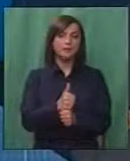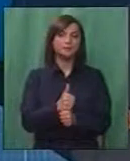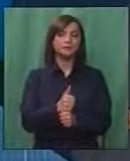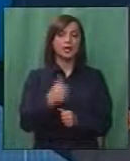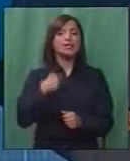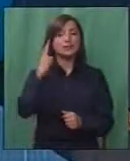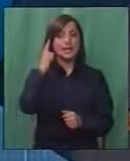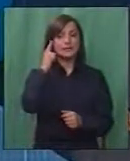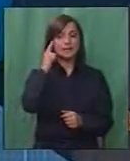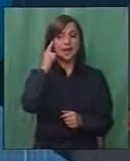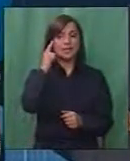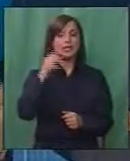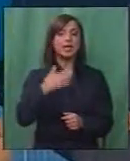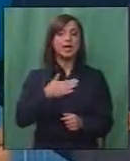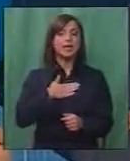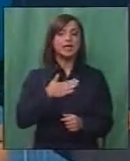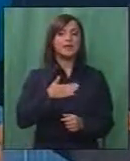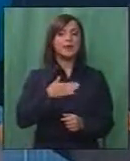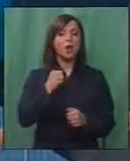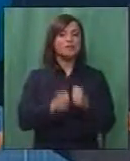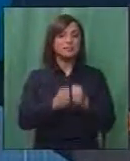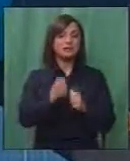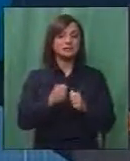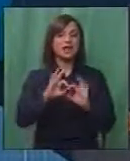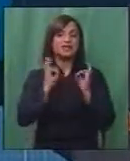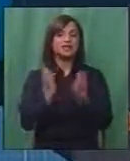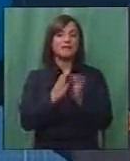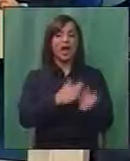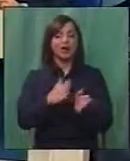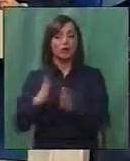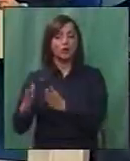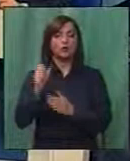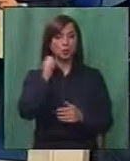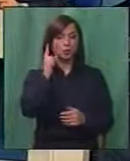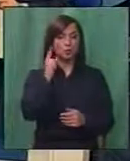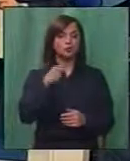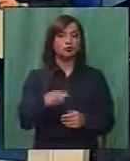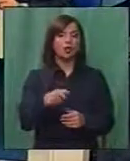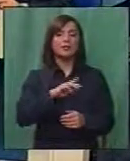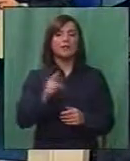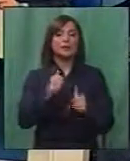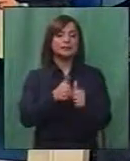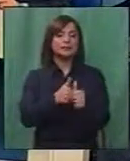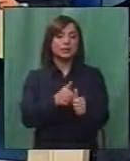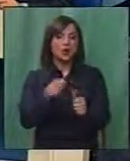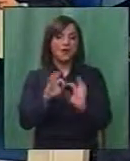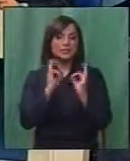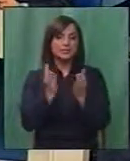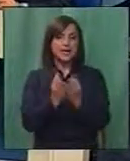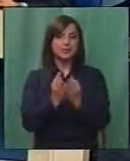се знае дека имало насилство семено во континутет. Значи, во континутет не се ни следило тоа семество.